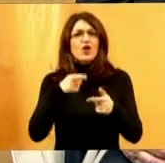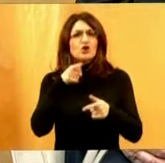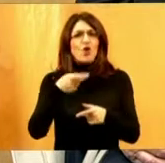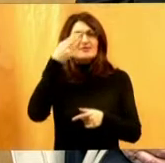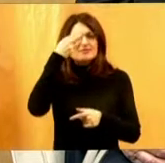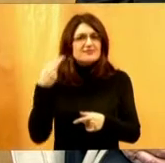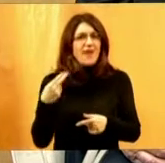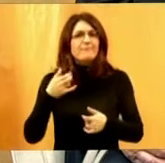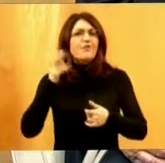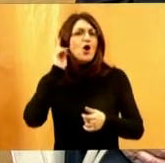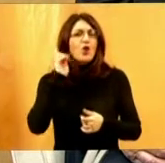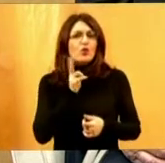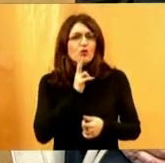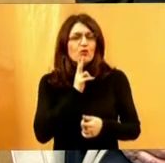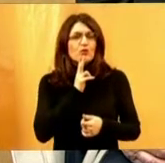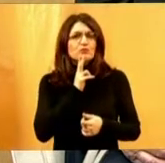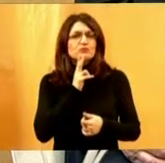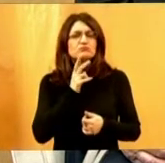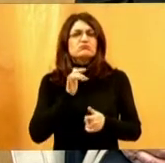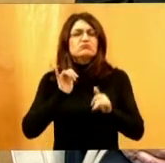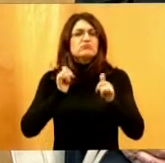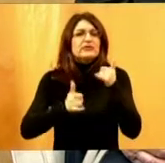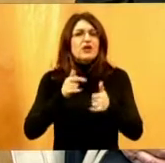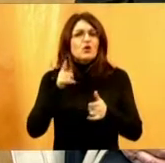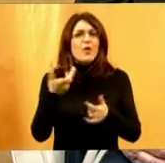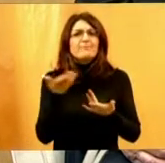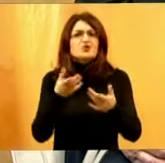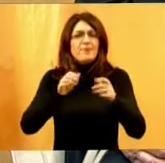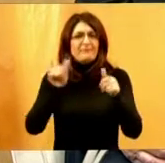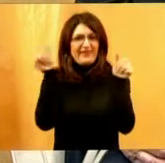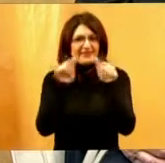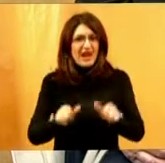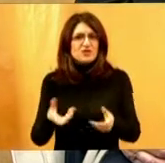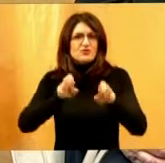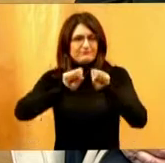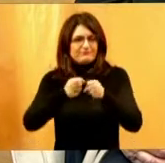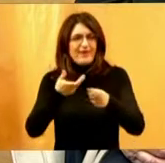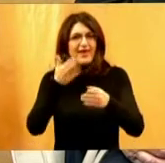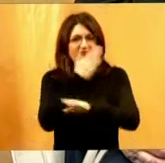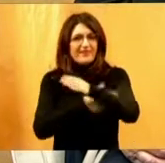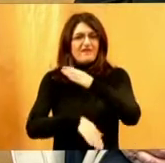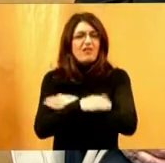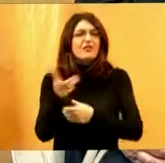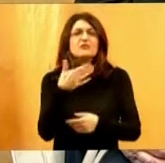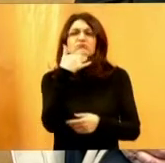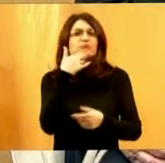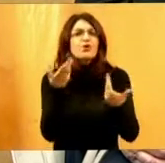o sljepoći, gluhoći, da li se radi o nekoj tjelesnoj vrsti invaliditeta ili nešto slično.